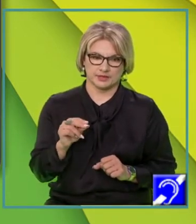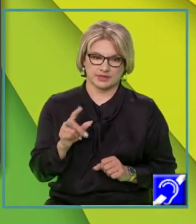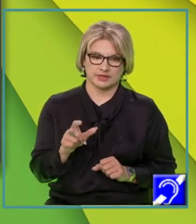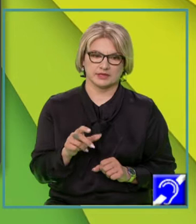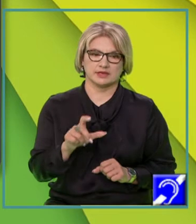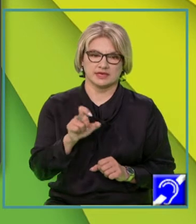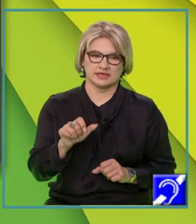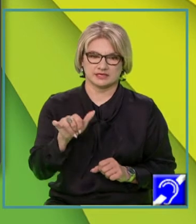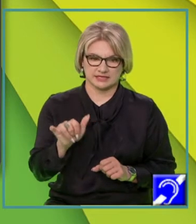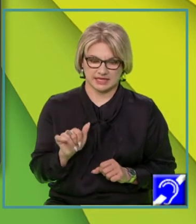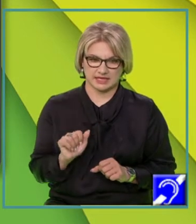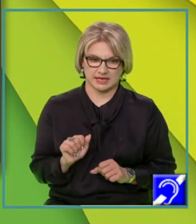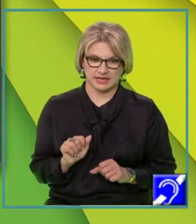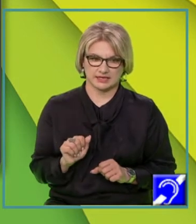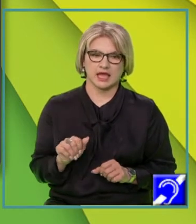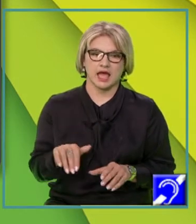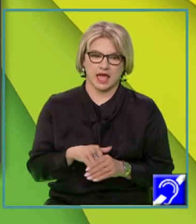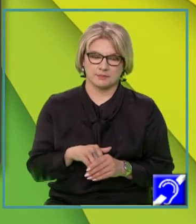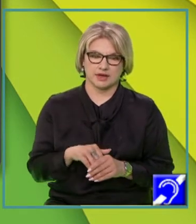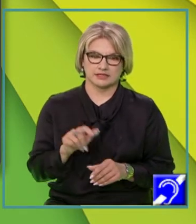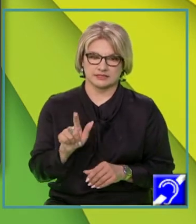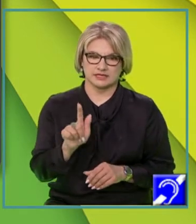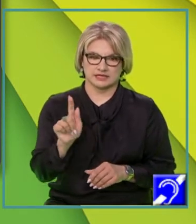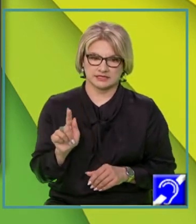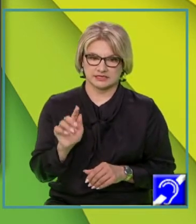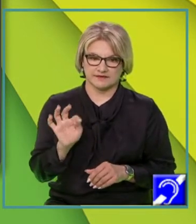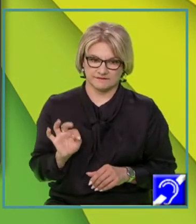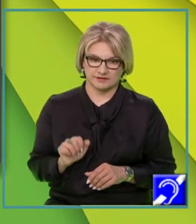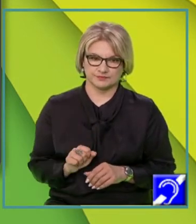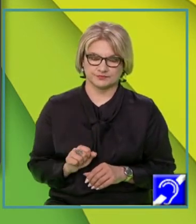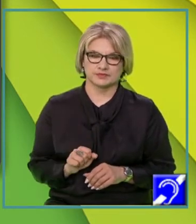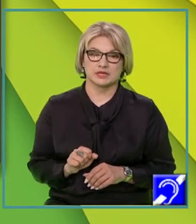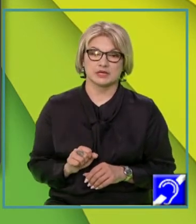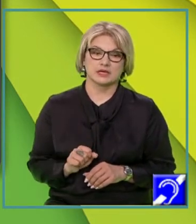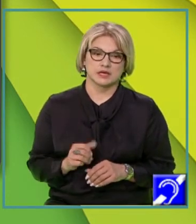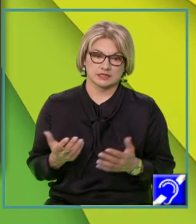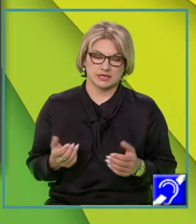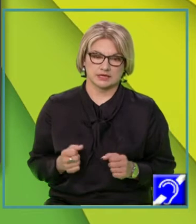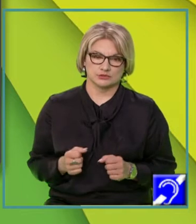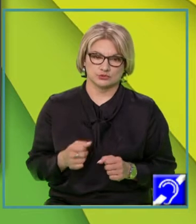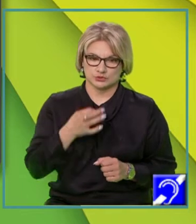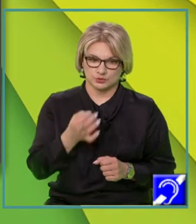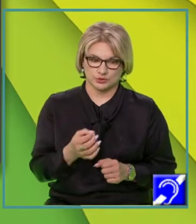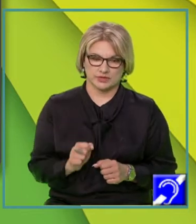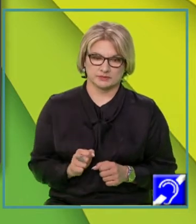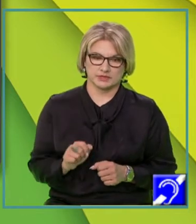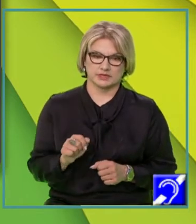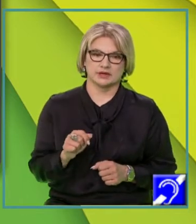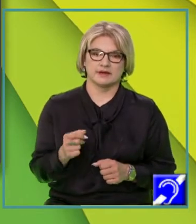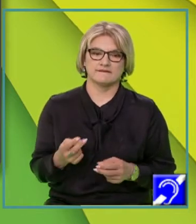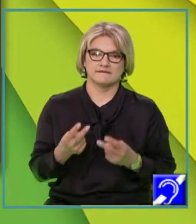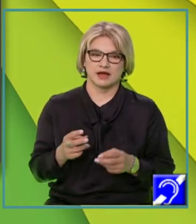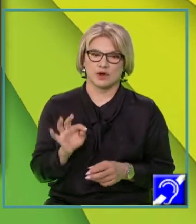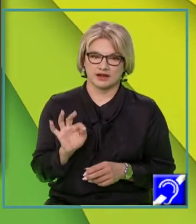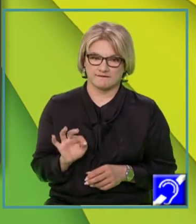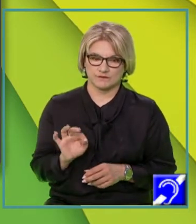coordonată x și y, aparține graficului unei funcții, spunem că valoarea